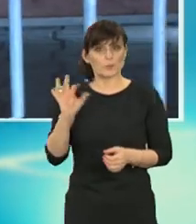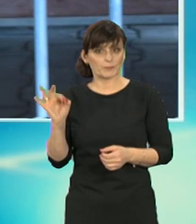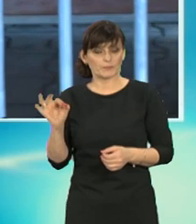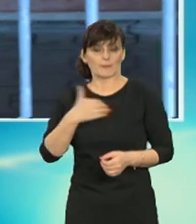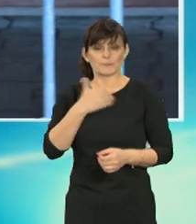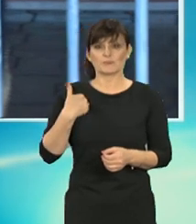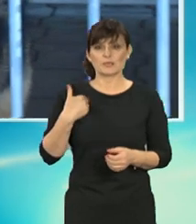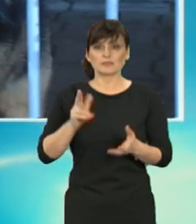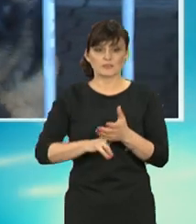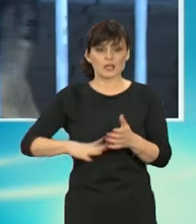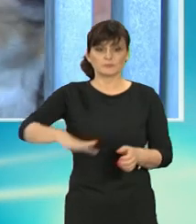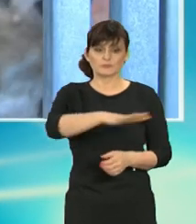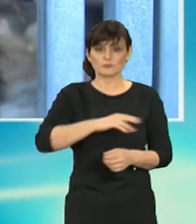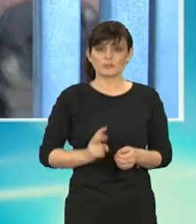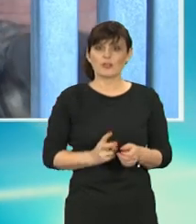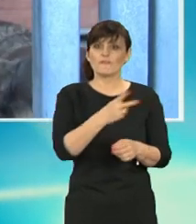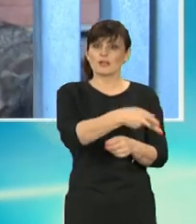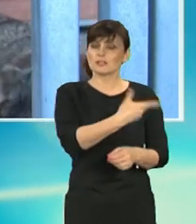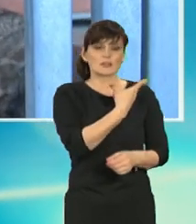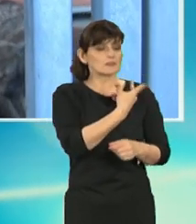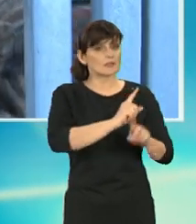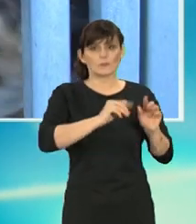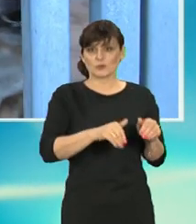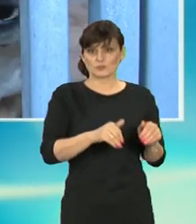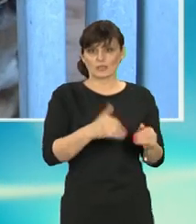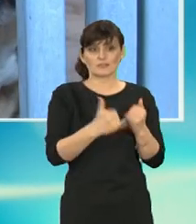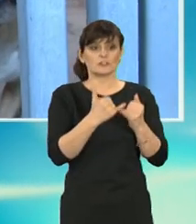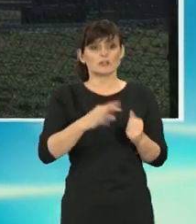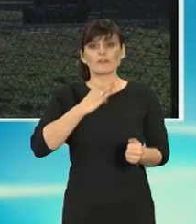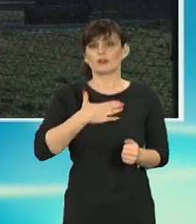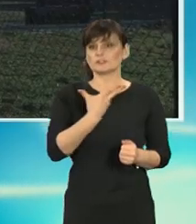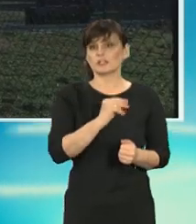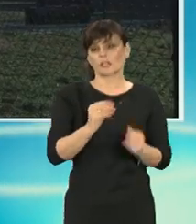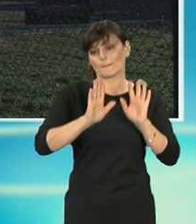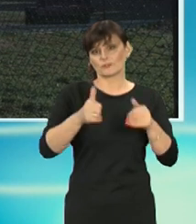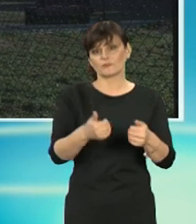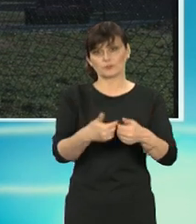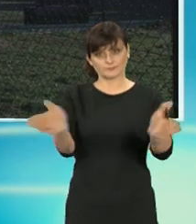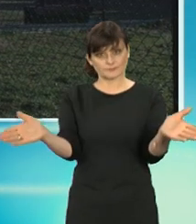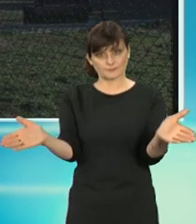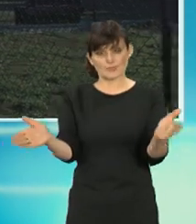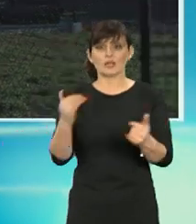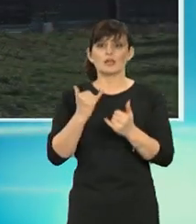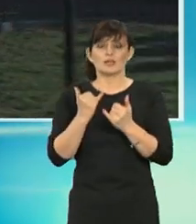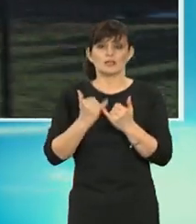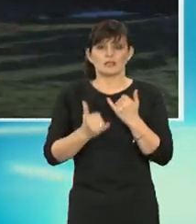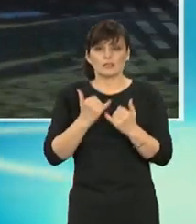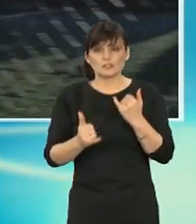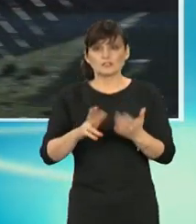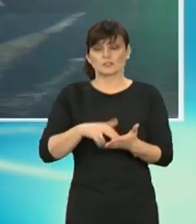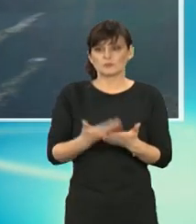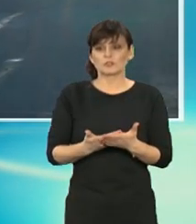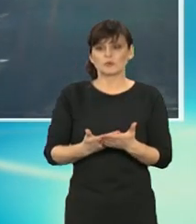posesję, jeżeli właściciel nam nas nie wpuści. Ewentualnie, jeżeli zachodzi